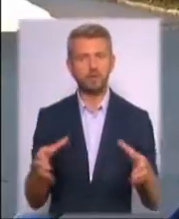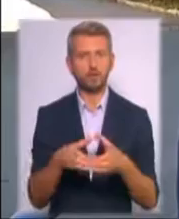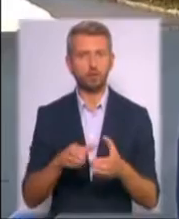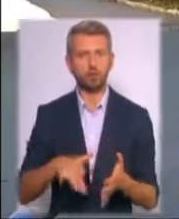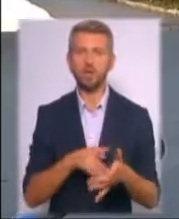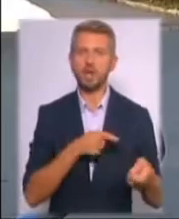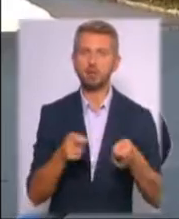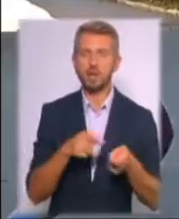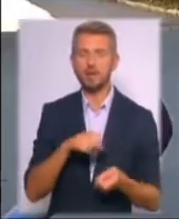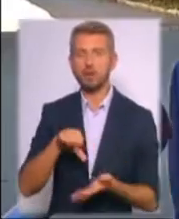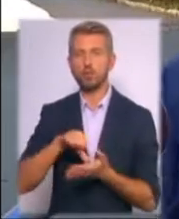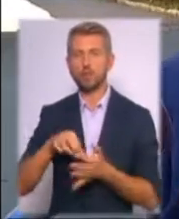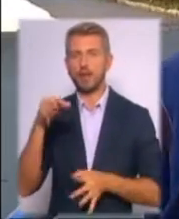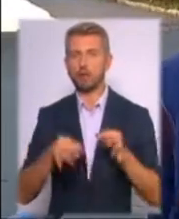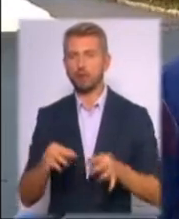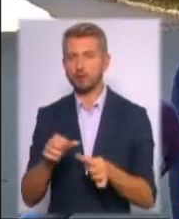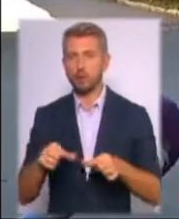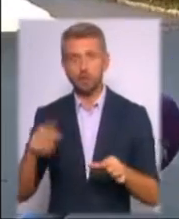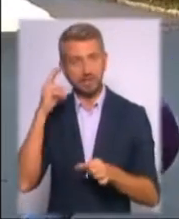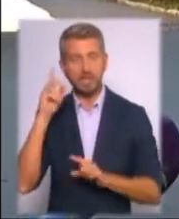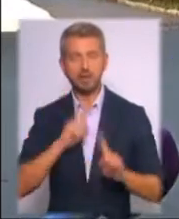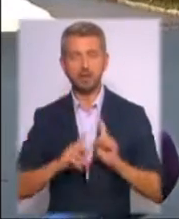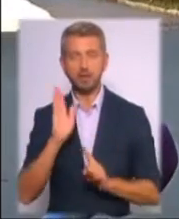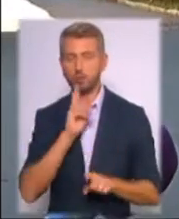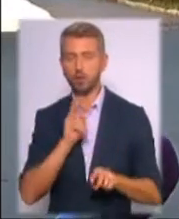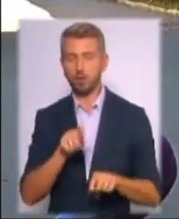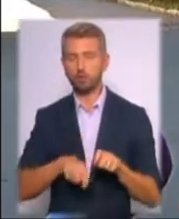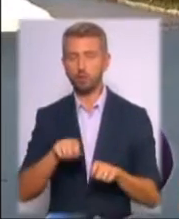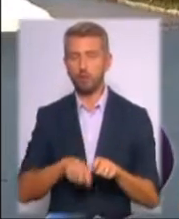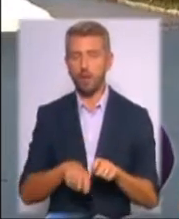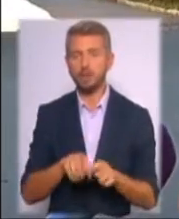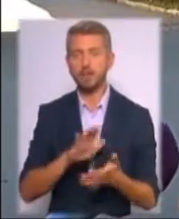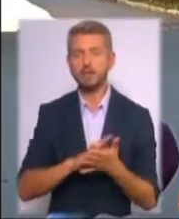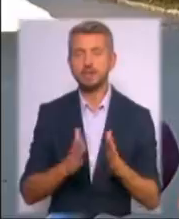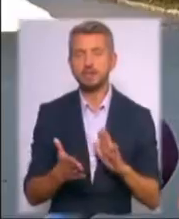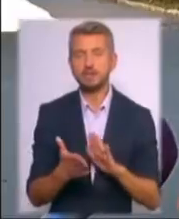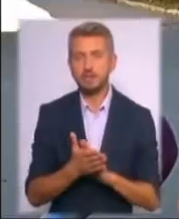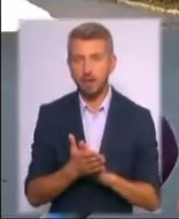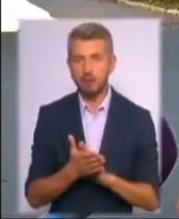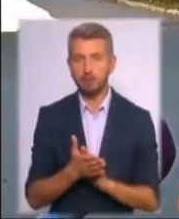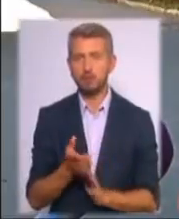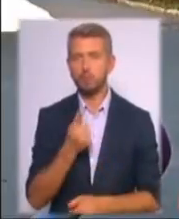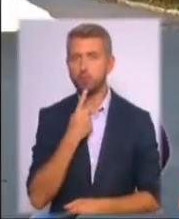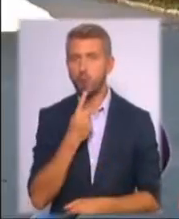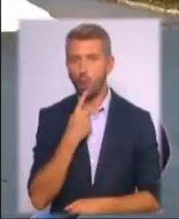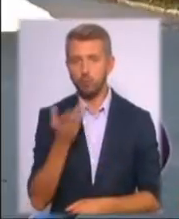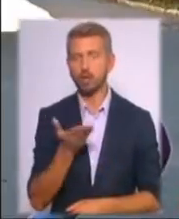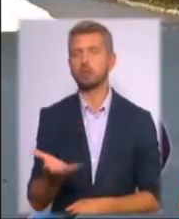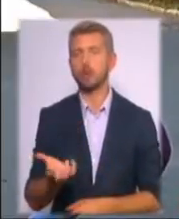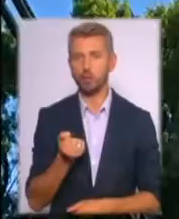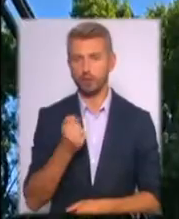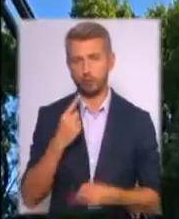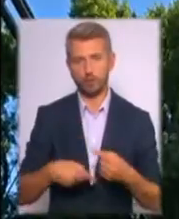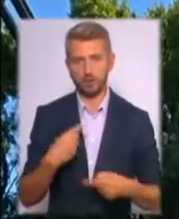адміністрація за участю екологічної комісії Київради, буде контролювати стан проб, які беруться постійно.